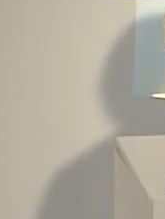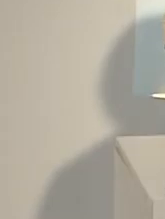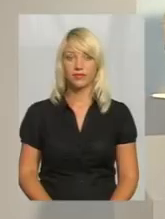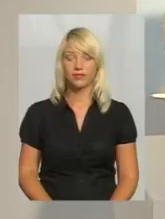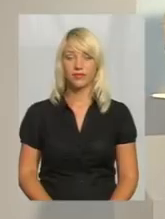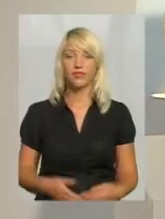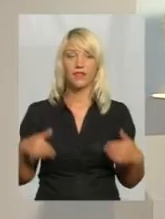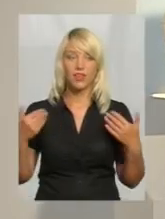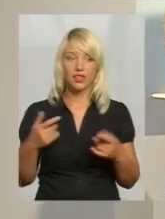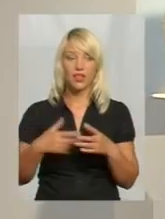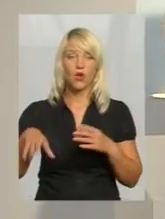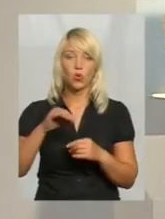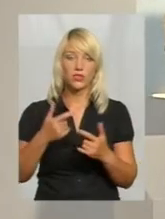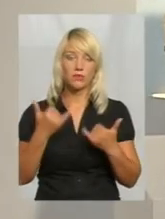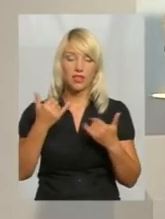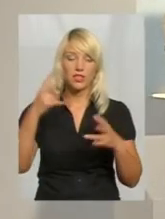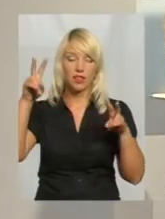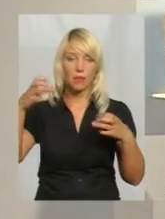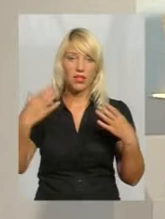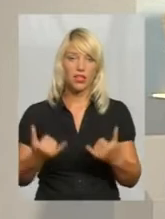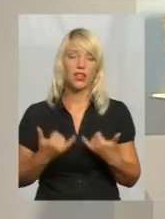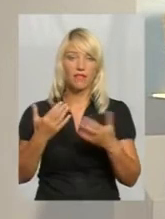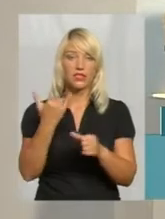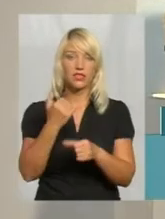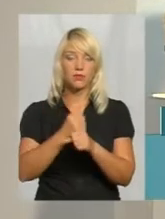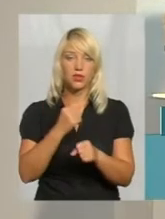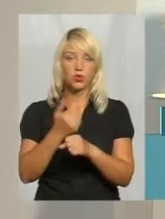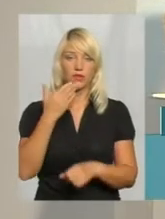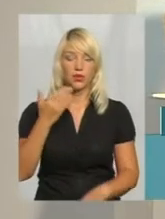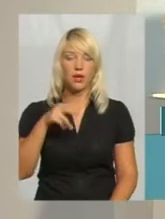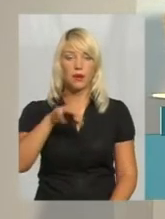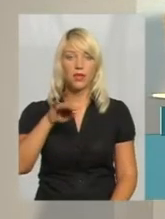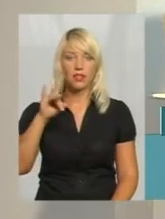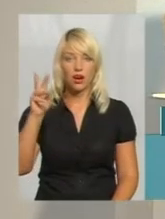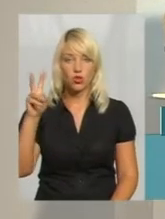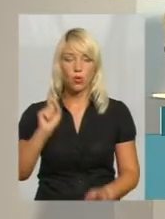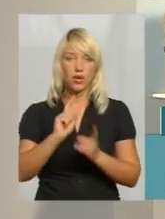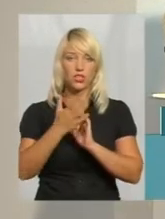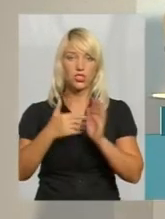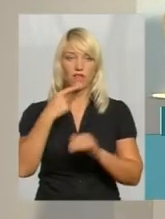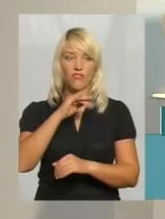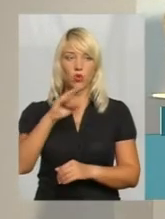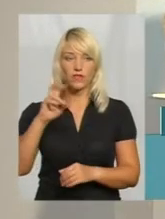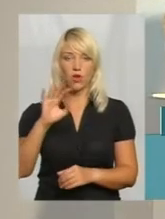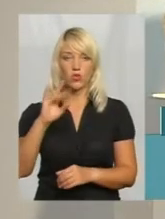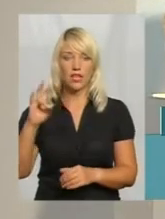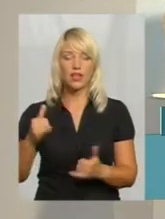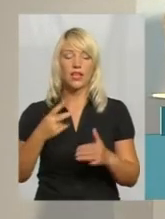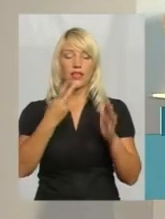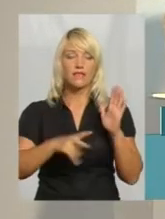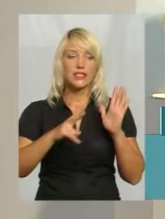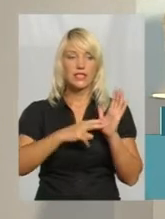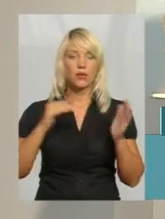Вітання усім на часі теми дня. У студії для вас сьогодні працює ведуча Інна Мітрашко, переклад на мову жестів Оксана Фіновська. 27